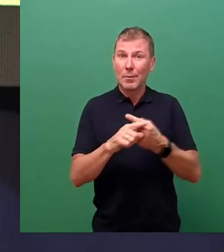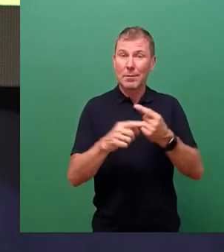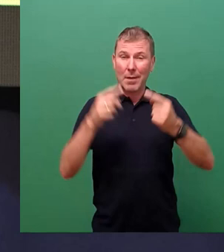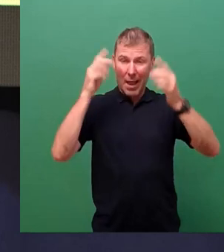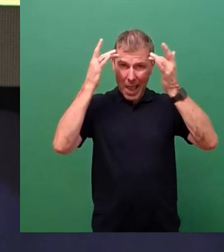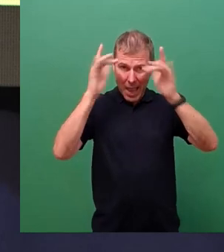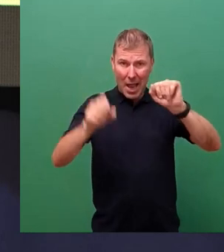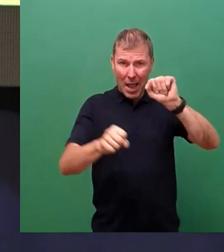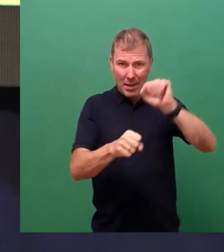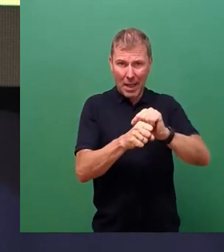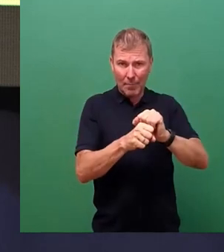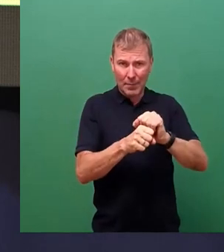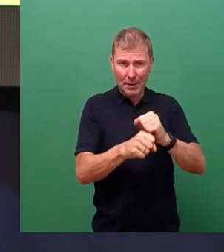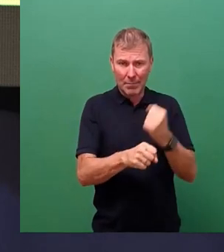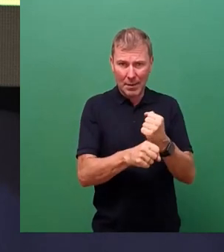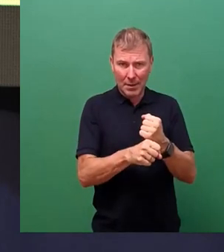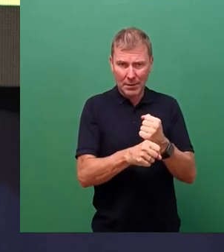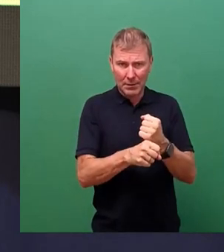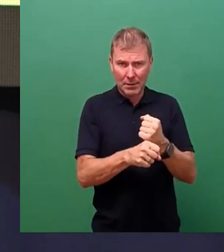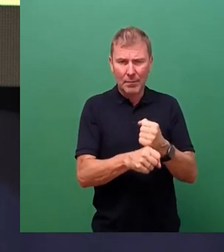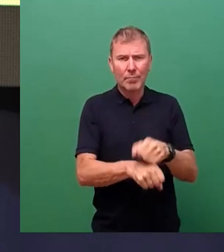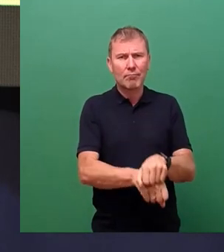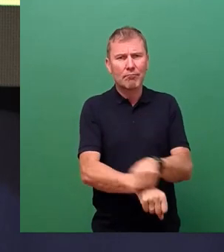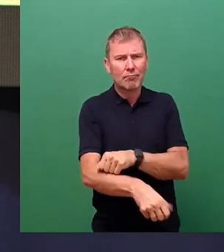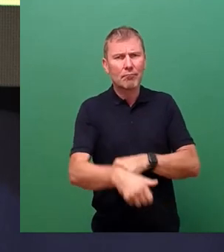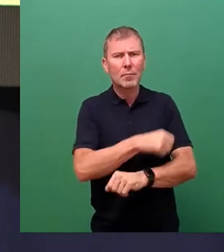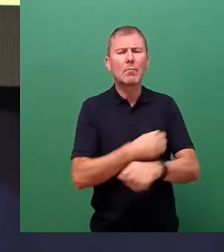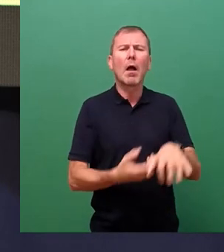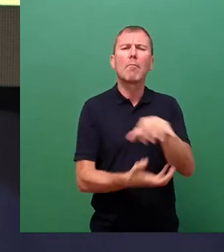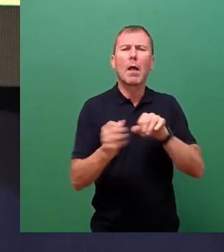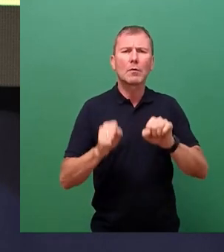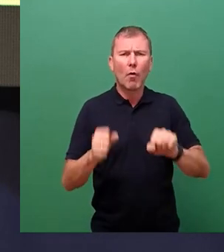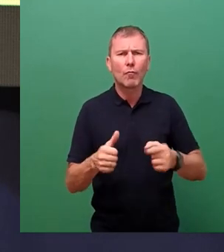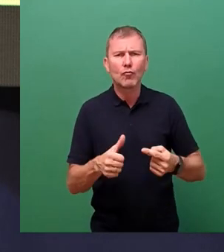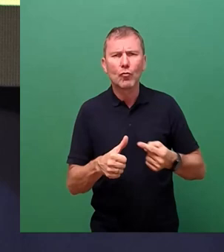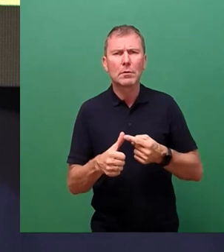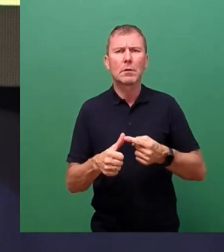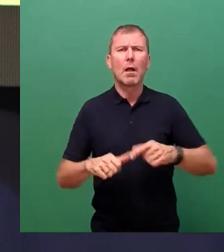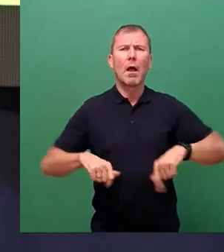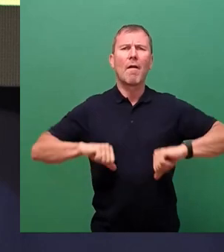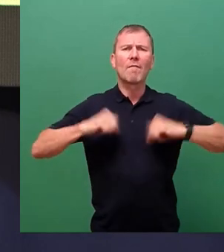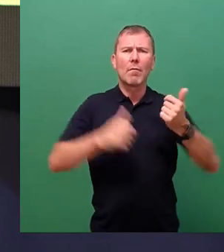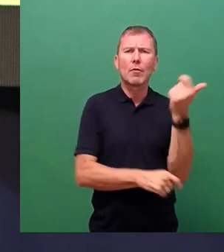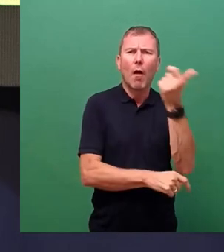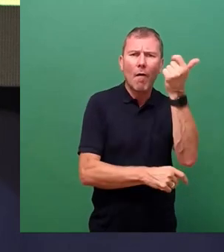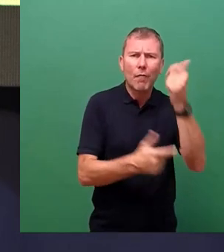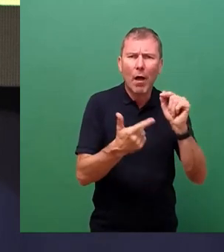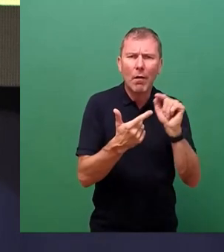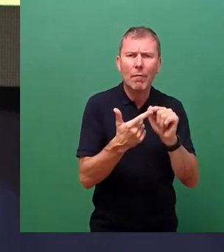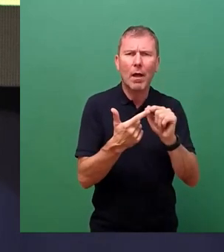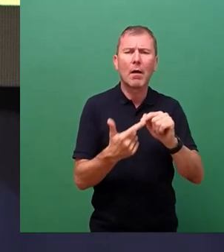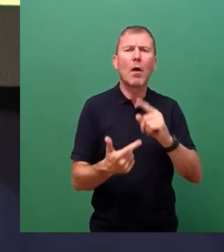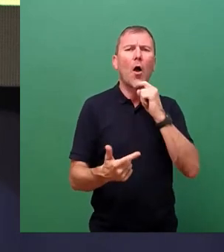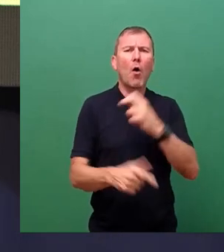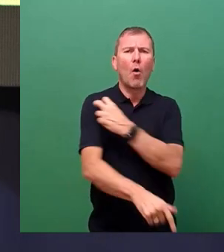gehört das Engagement beim Katastrophenschutz, der Freiwilligen Feuerwehr, dem Deutschen Roten Kreuz,